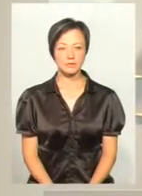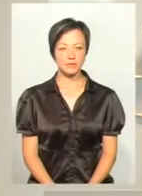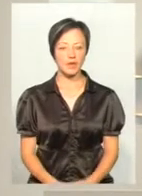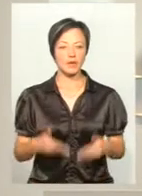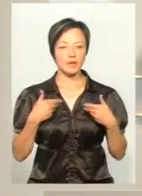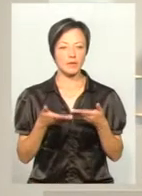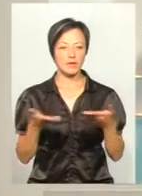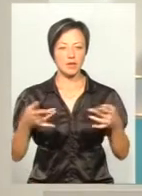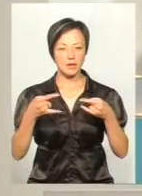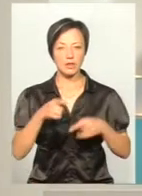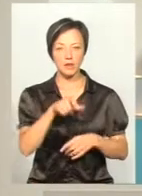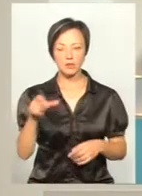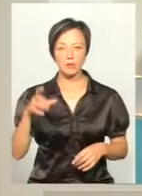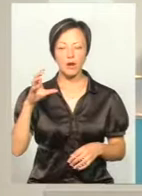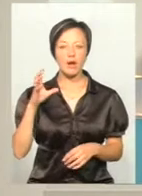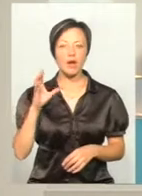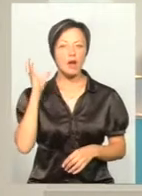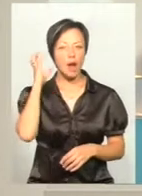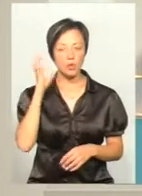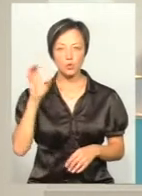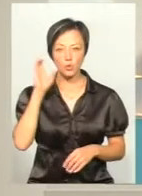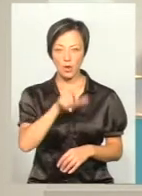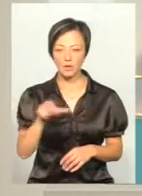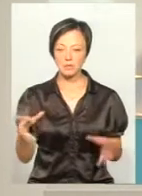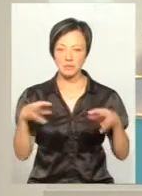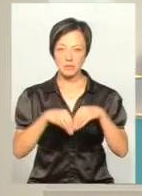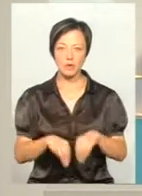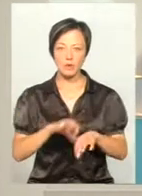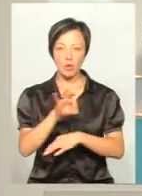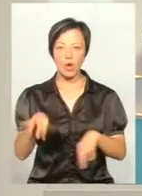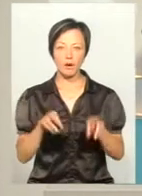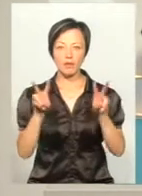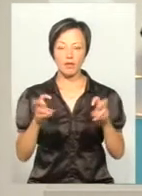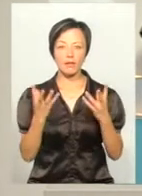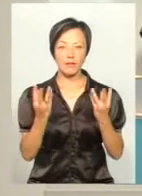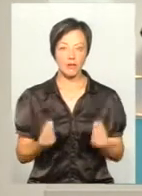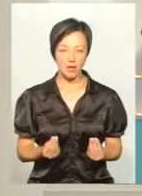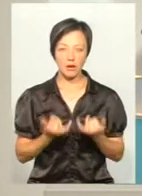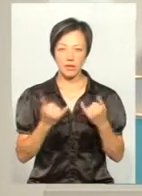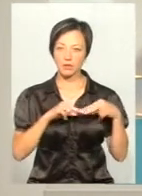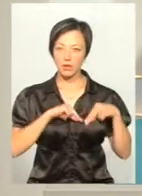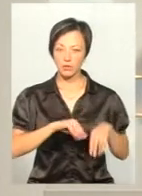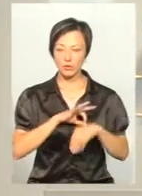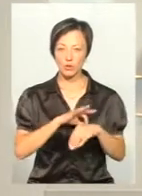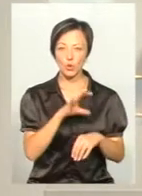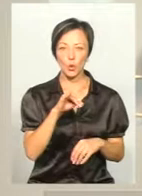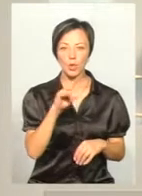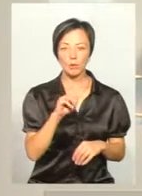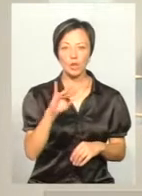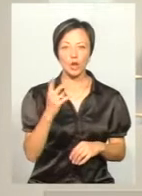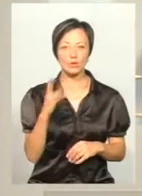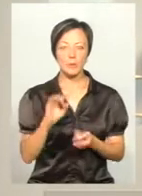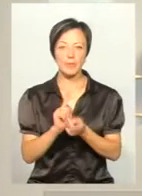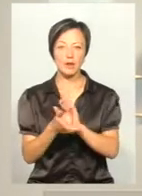Вітання телеглядачам та радіослухачам в ефірі спільний проект «Тема дня». Сьогодні для вас у студії працює ведучий іномітражка